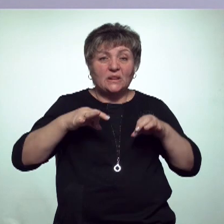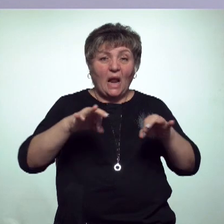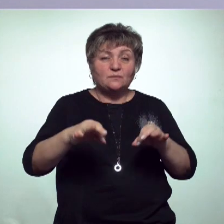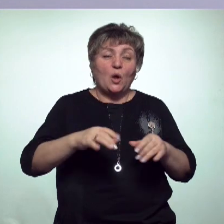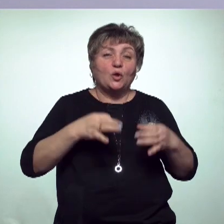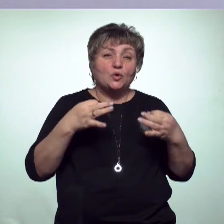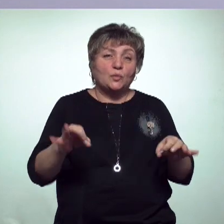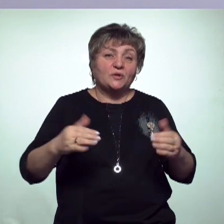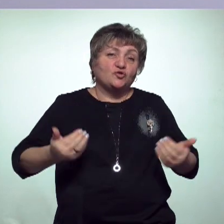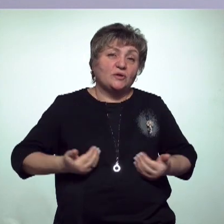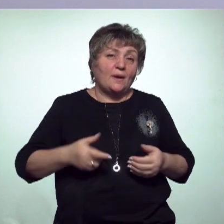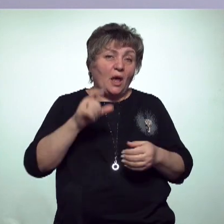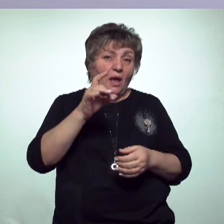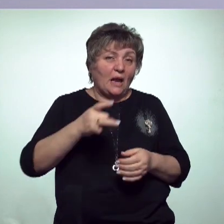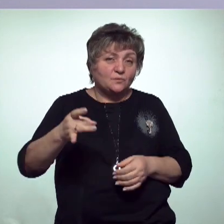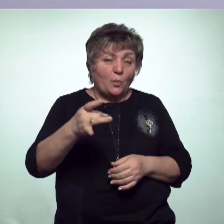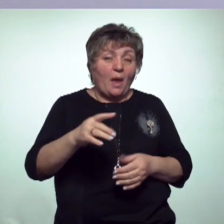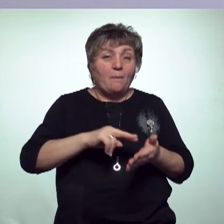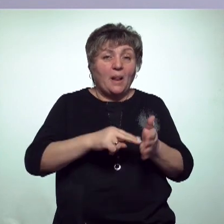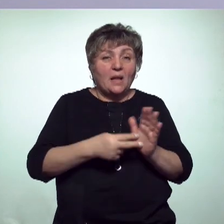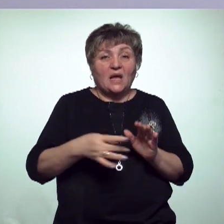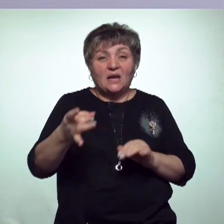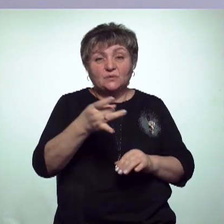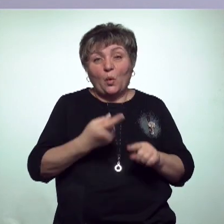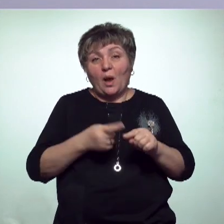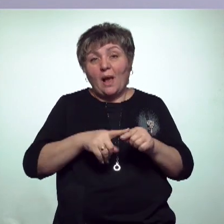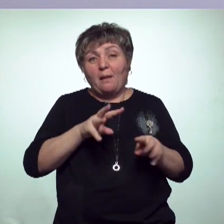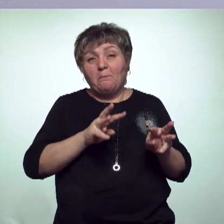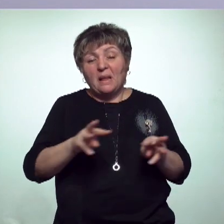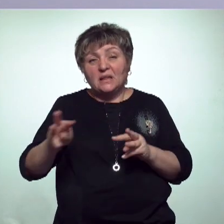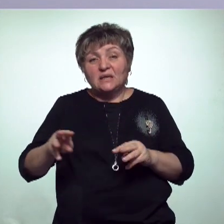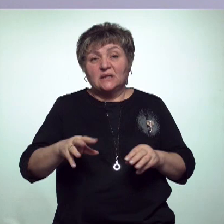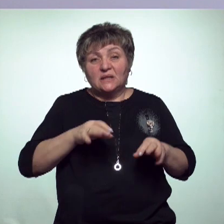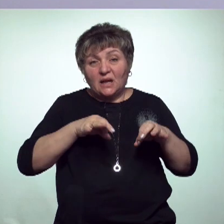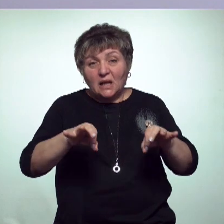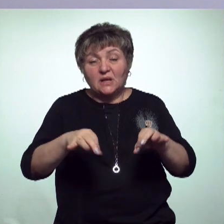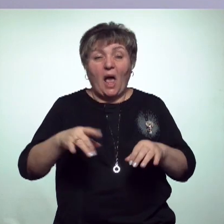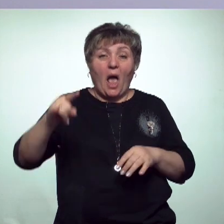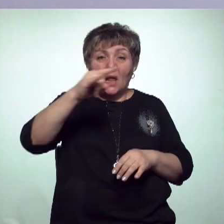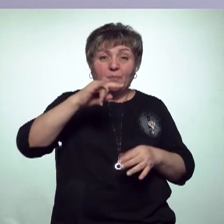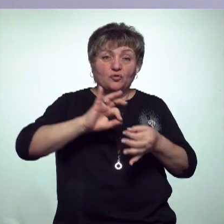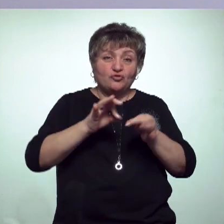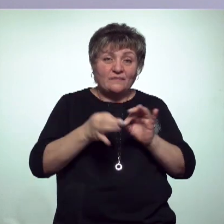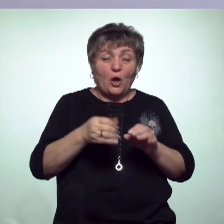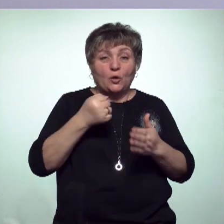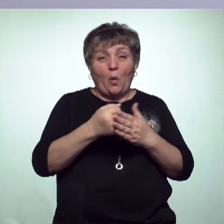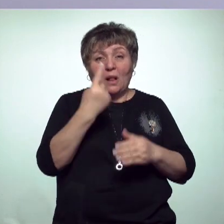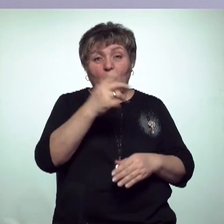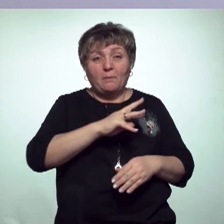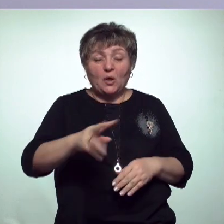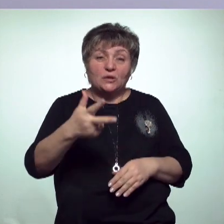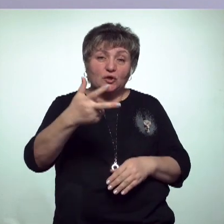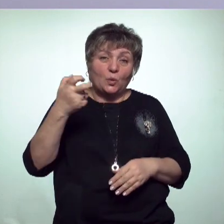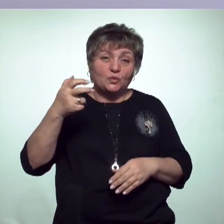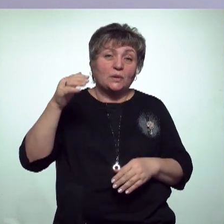доступности для жителей республики. В планах регионального Минтранса увлечить пассажиропоток Ижевского аэропорта до 1 миллиона 300